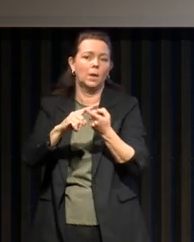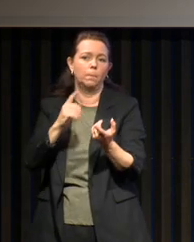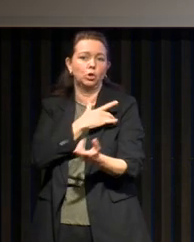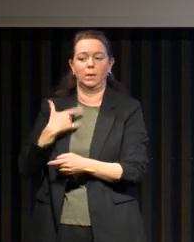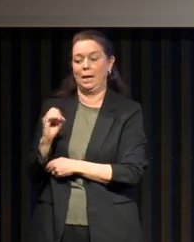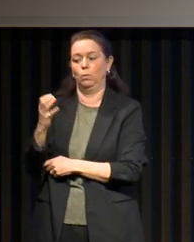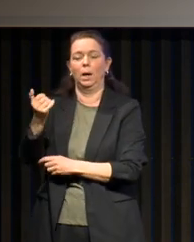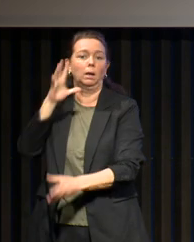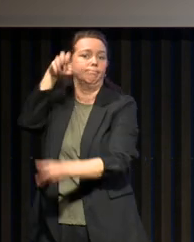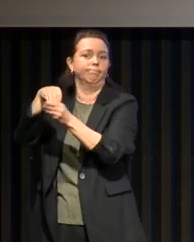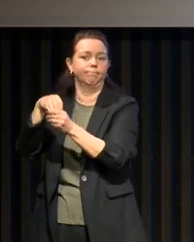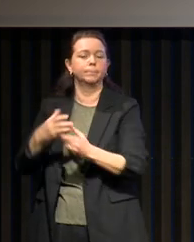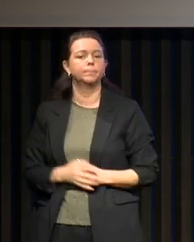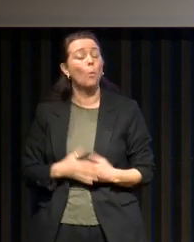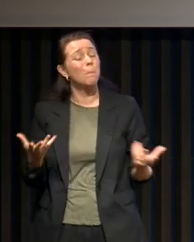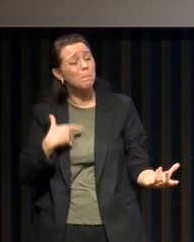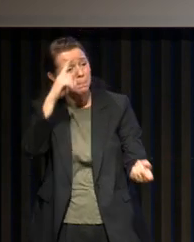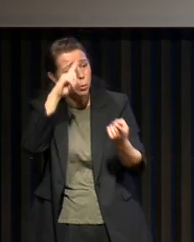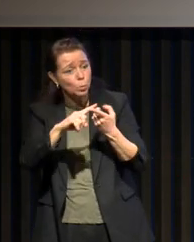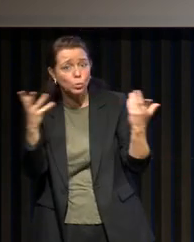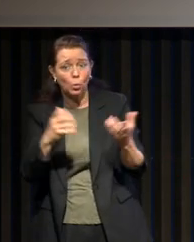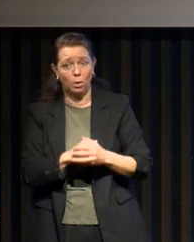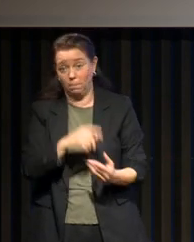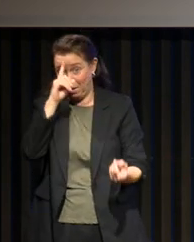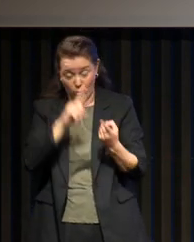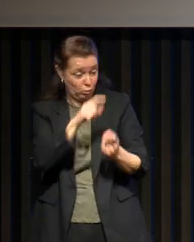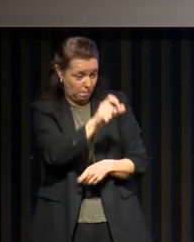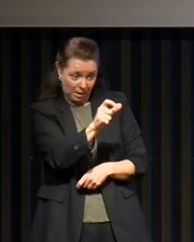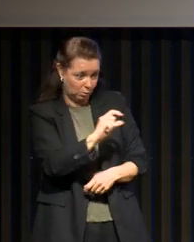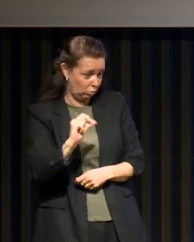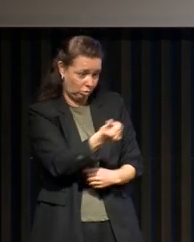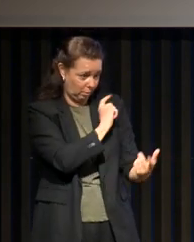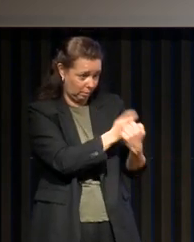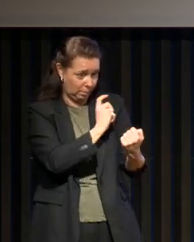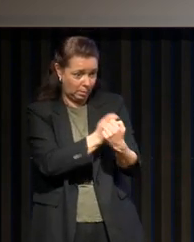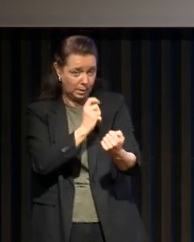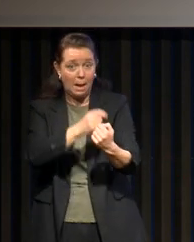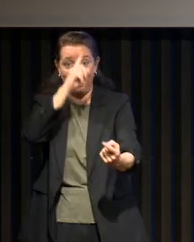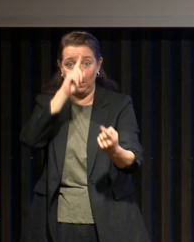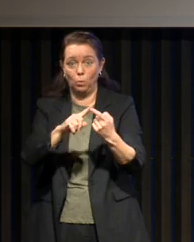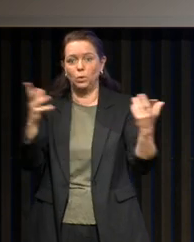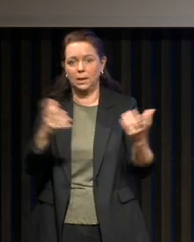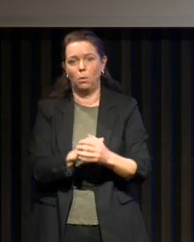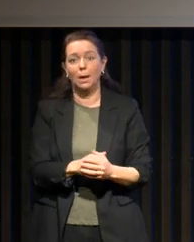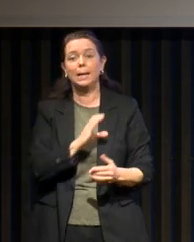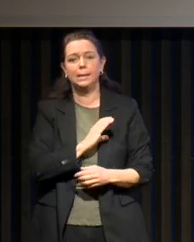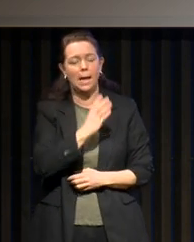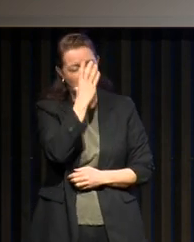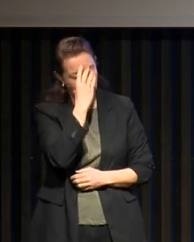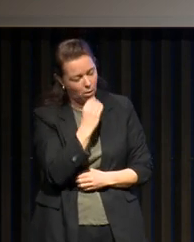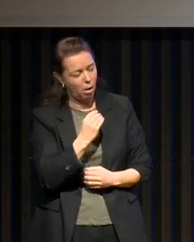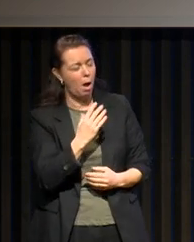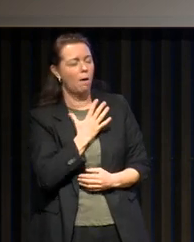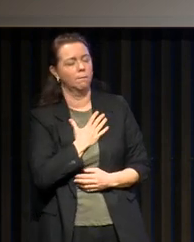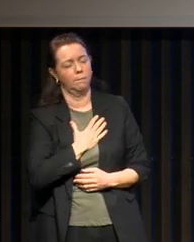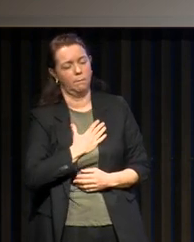Et tout ça, dans quel but ? Dans le but de personnaliser les soins pour un objectif, bien dormir. Et c'est